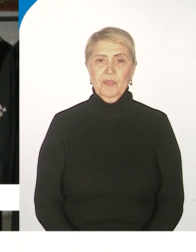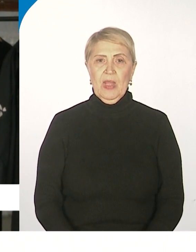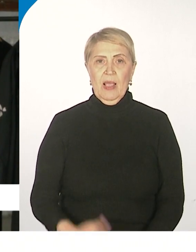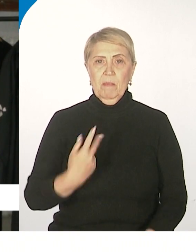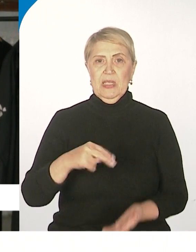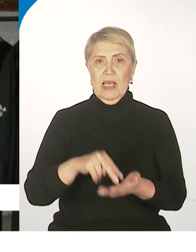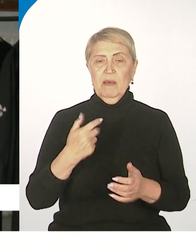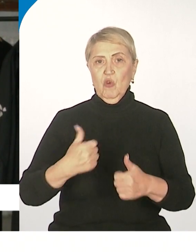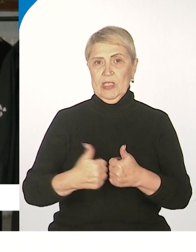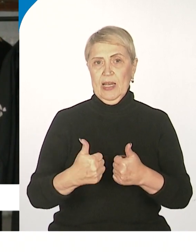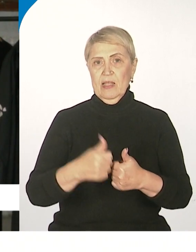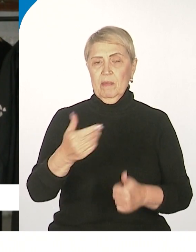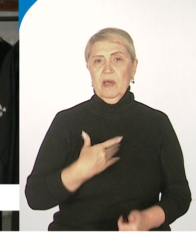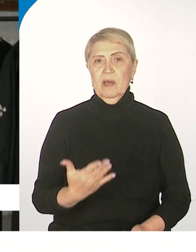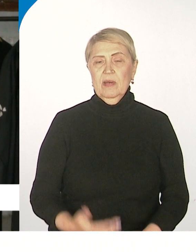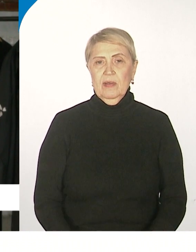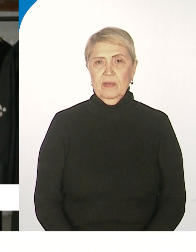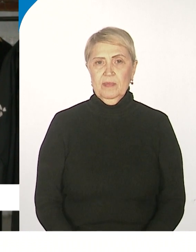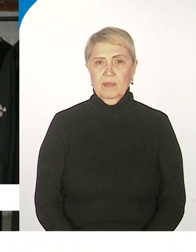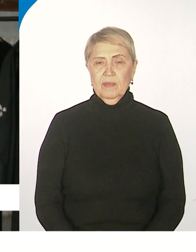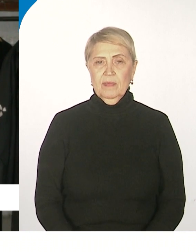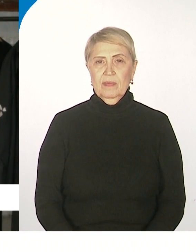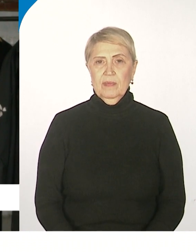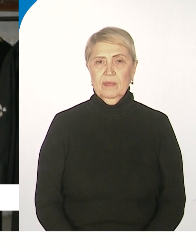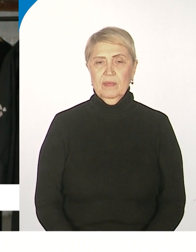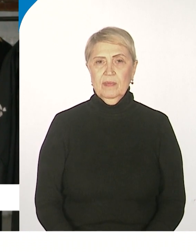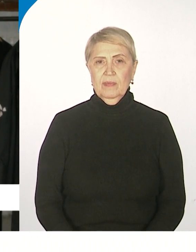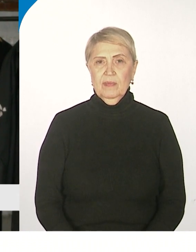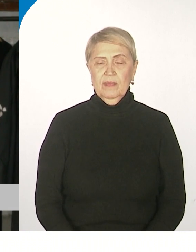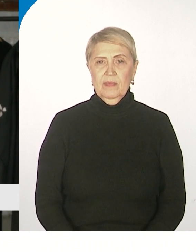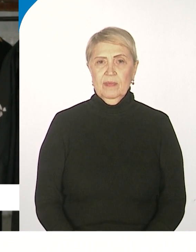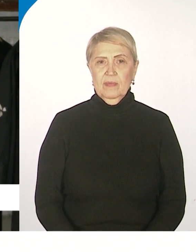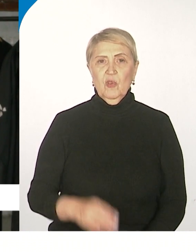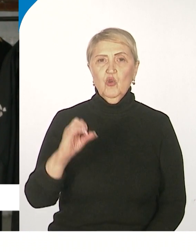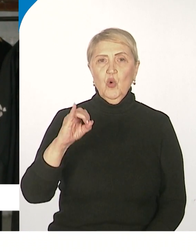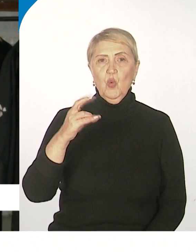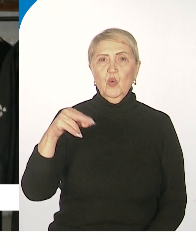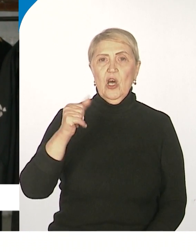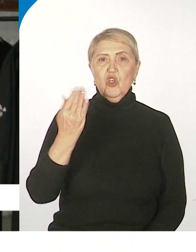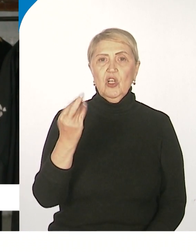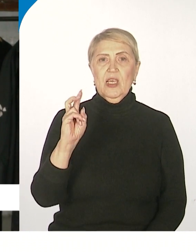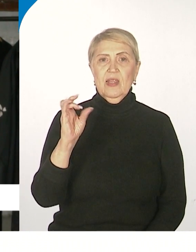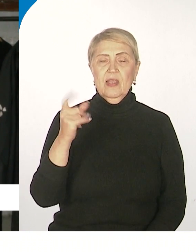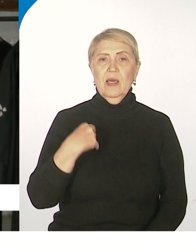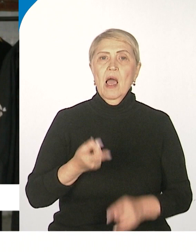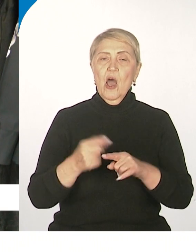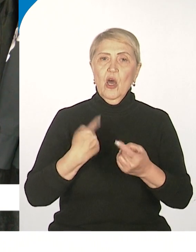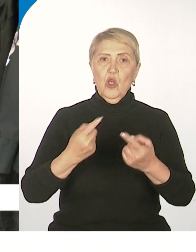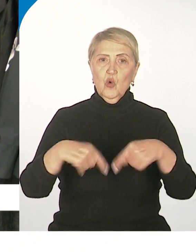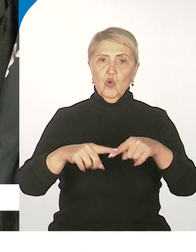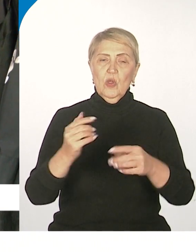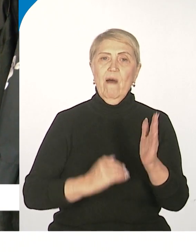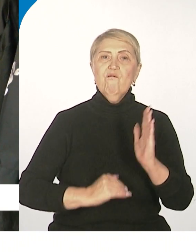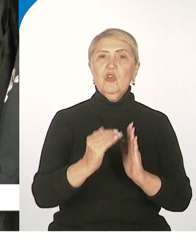стоим рядом с манекенами, с Ванитином Юдашкиным. Вот, то есть именно зона высокой моды.